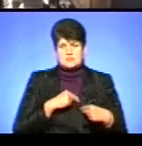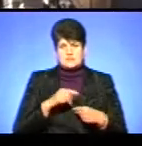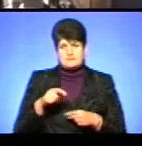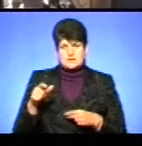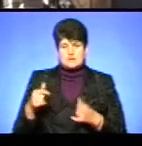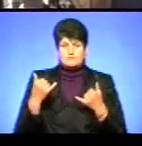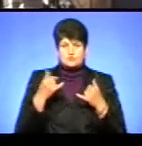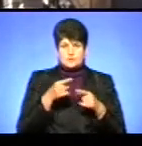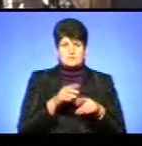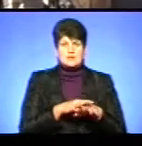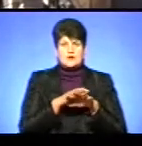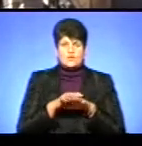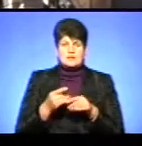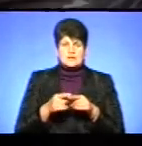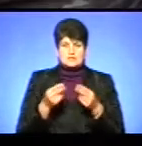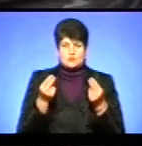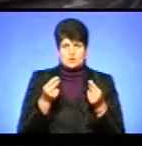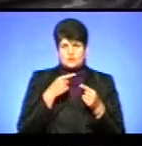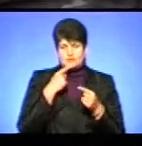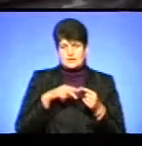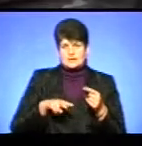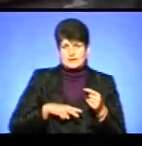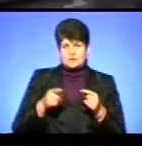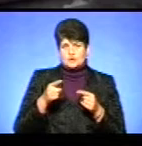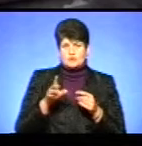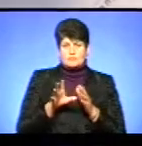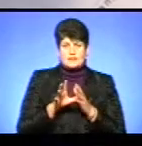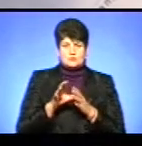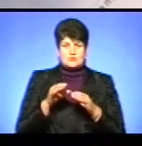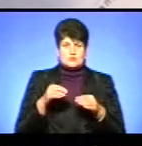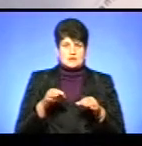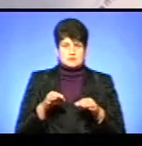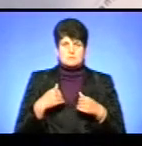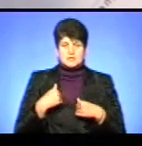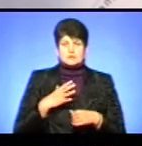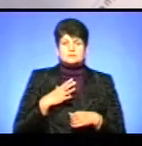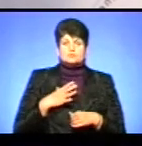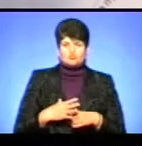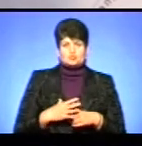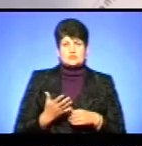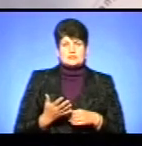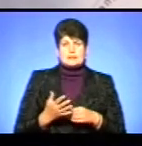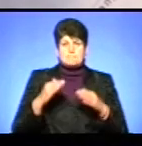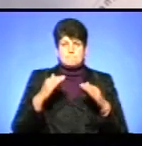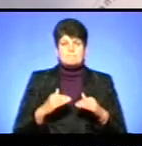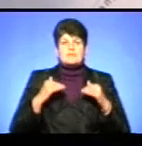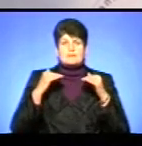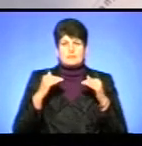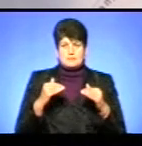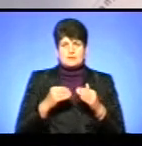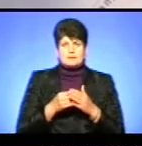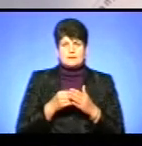Сьогодні їм нарахували ці кошти, каже директор «Тернопіль Електротрансу». Ми змушені піднімати тариф,